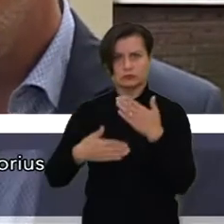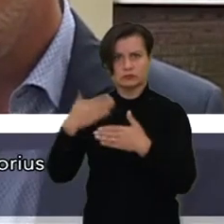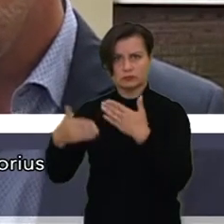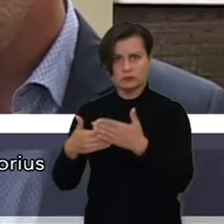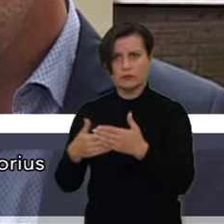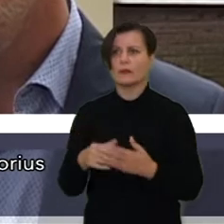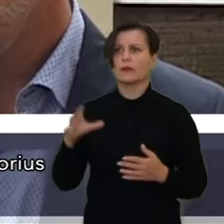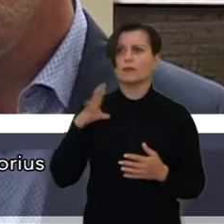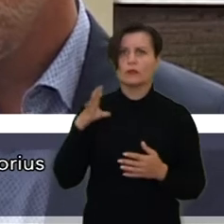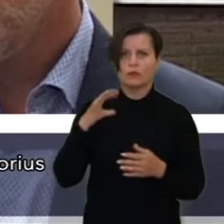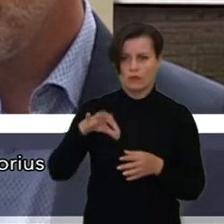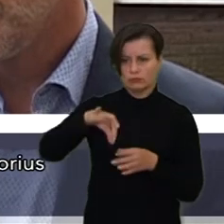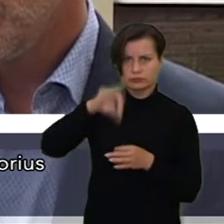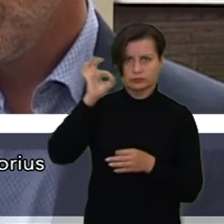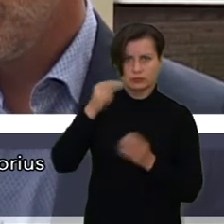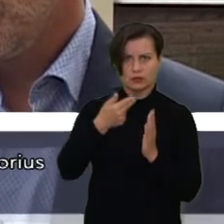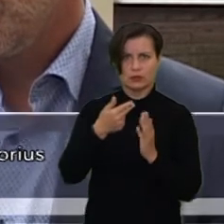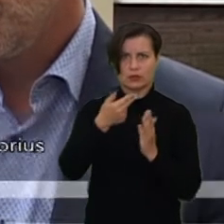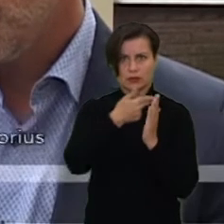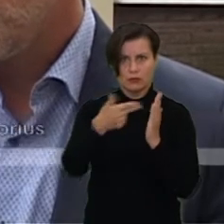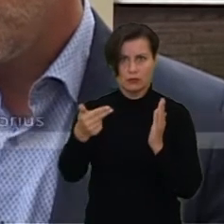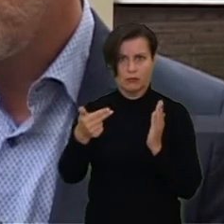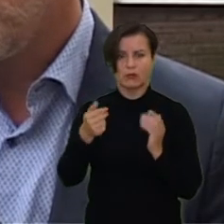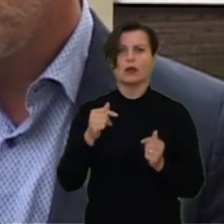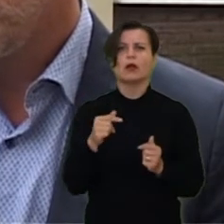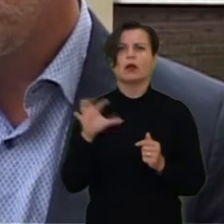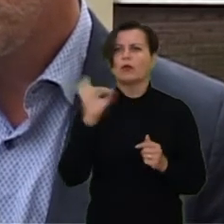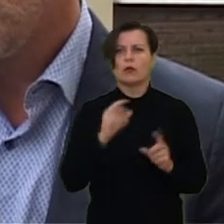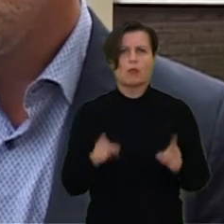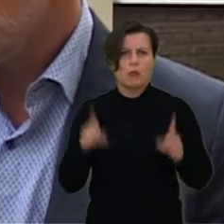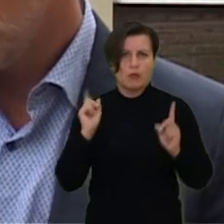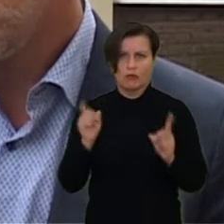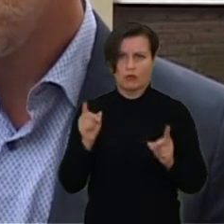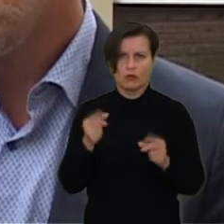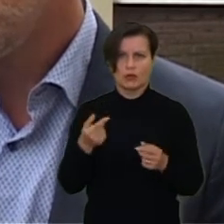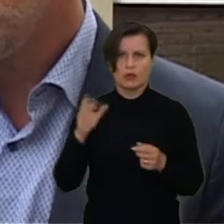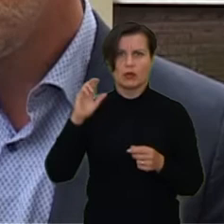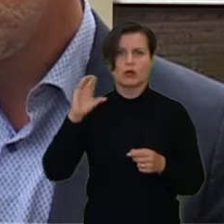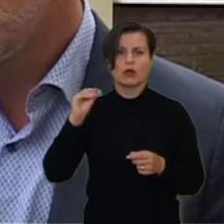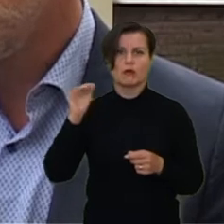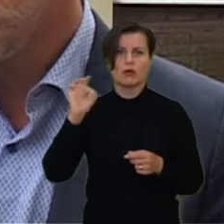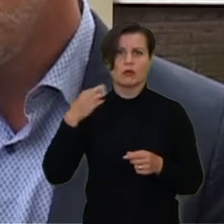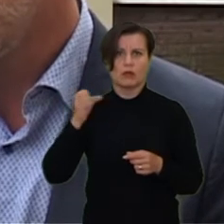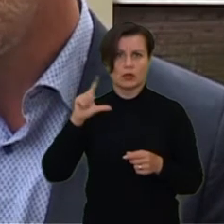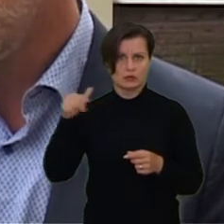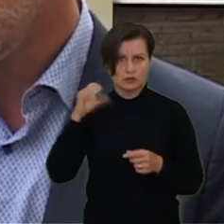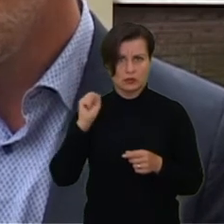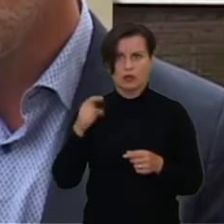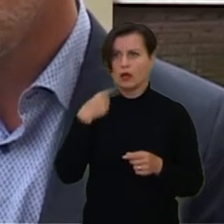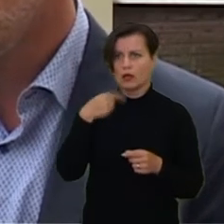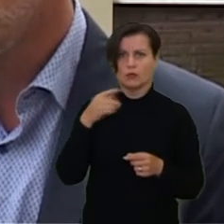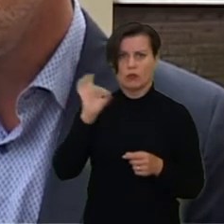pavojinga reformacija, ir kalbėsų apie Luteri išesmės, neis pūtent